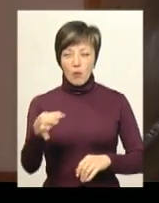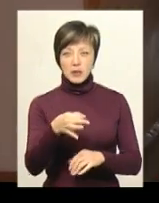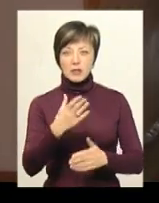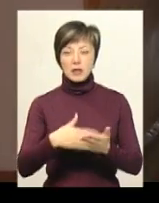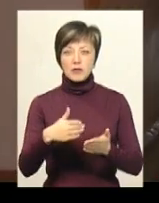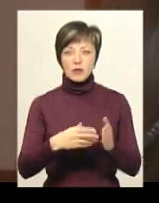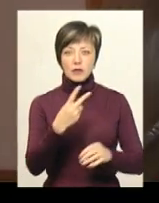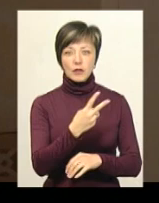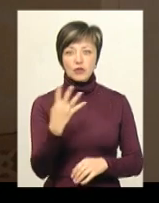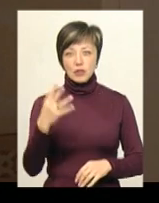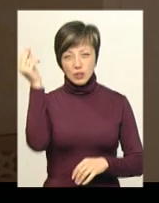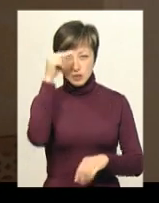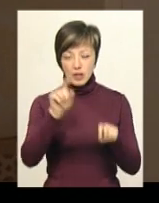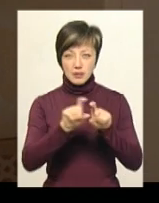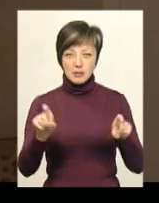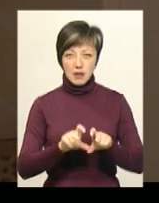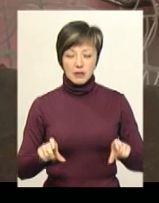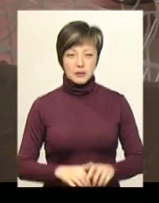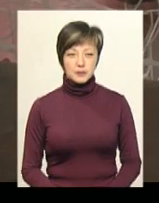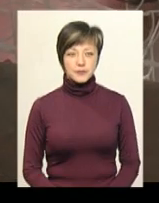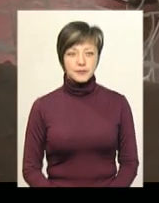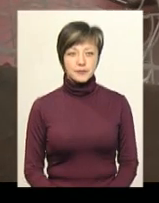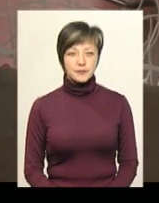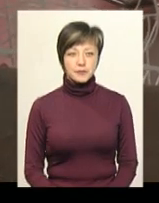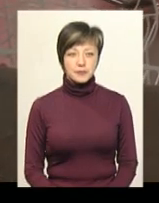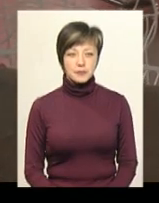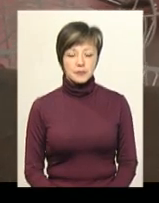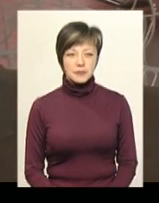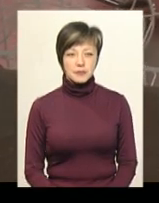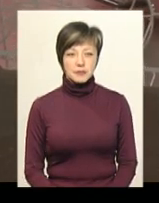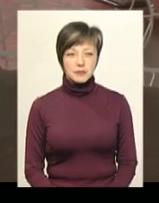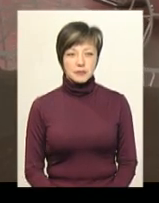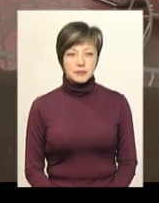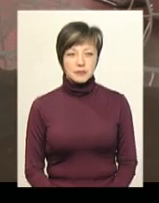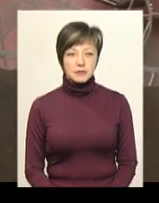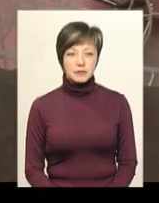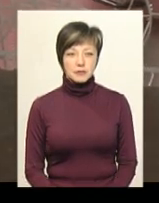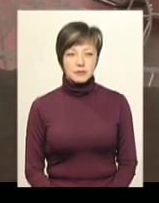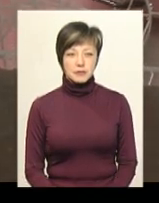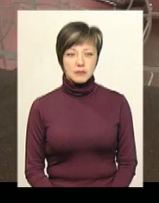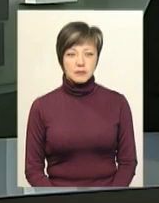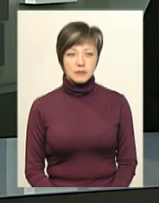ліквідовано 24 навчальних заклади. Анастасія Олексюк, Іван Мовчан, Юрій Чорний, новини Поділля Центр.